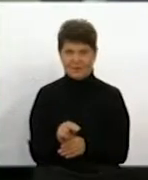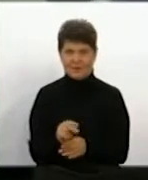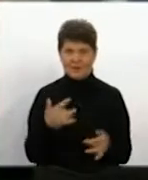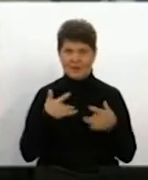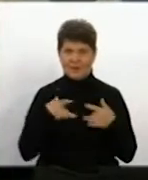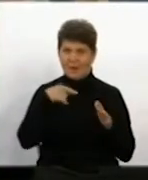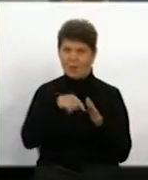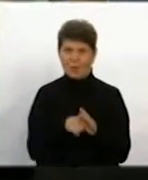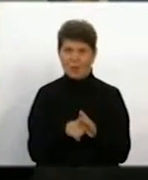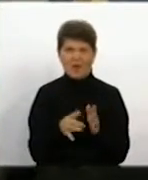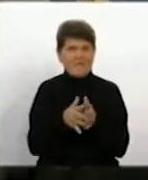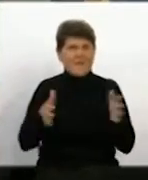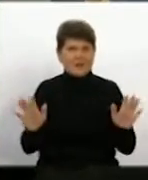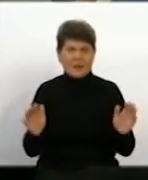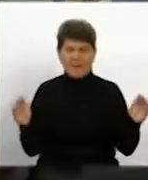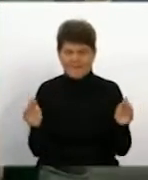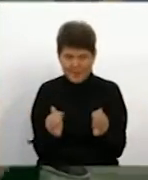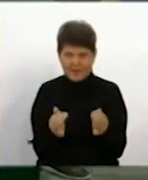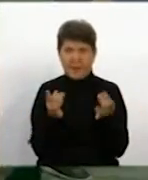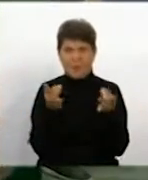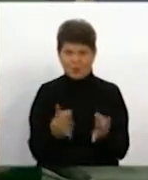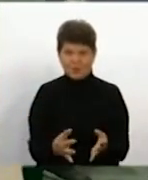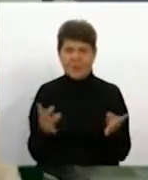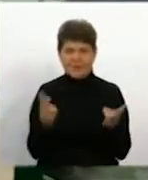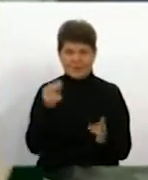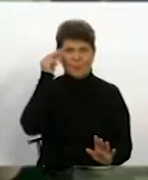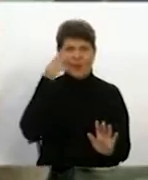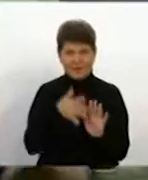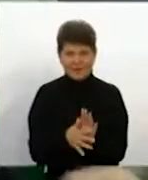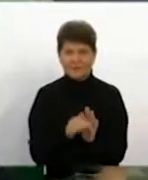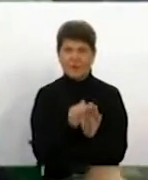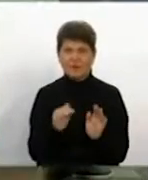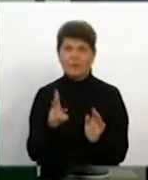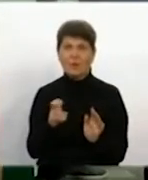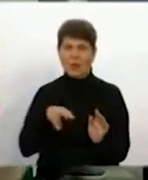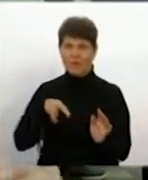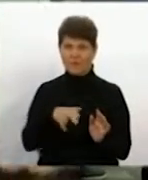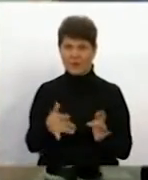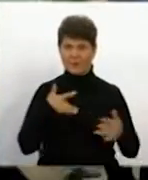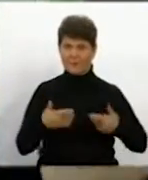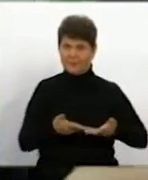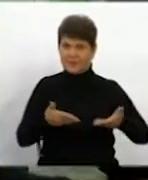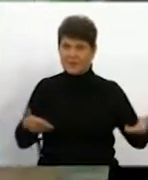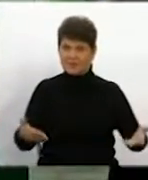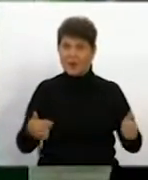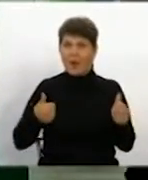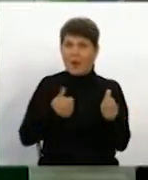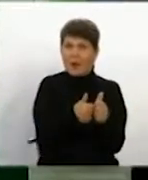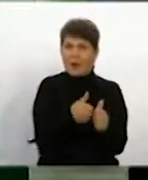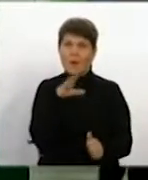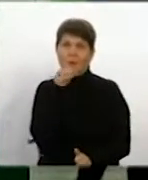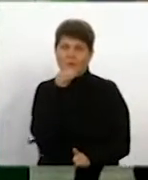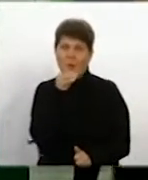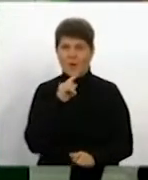Ми не візьмемо великі, ми візьмемо простенькі. Але треба вивчити, щоб діти знали, як вийти на сцену, за ким вони говорять. Це дуже